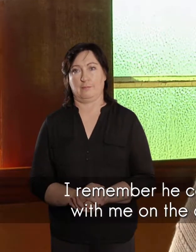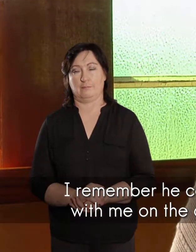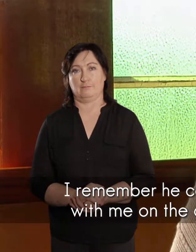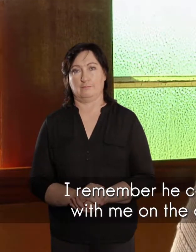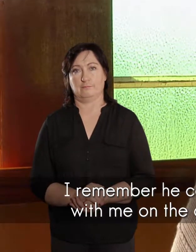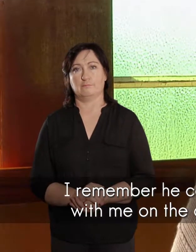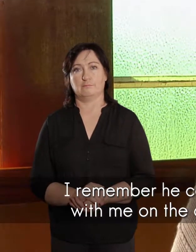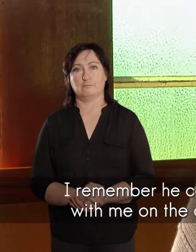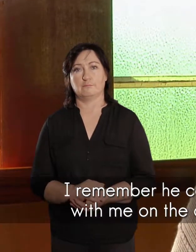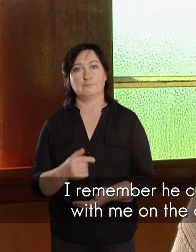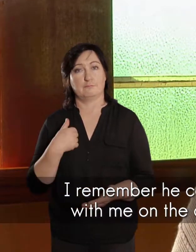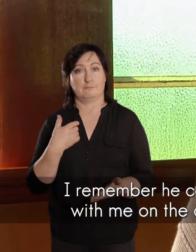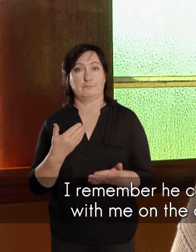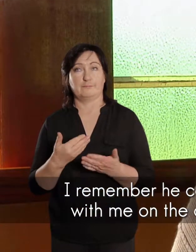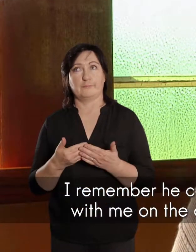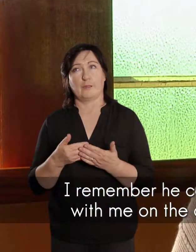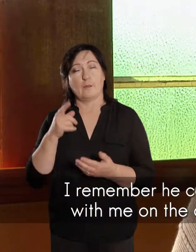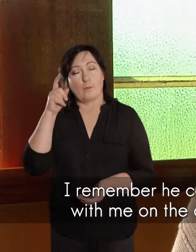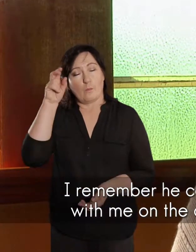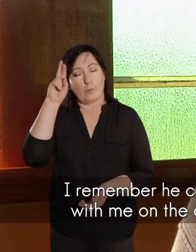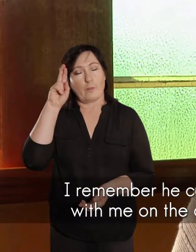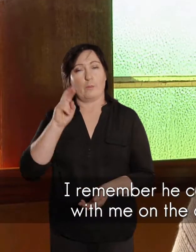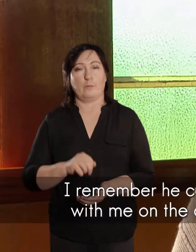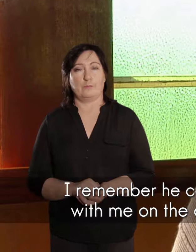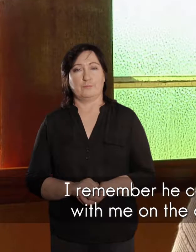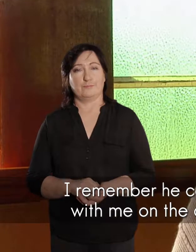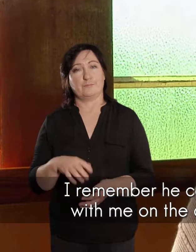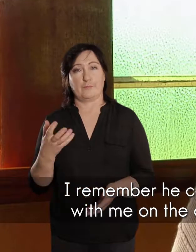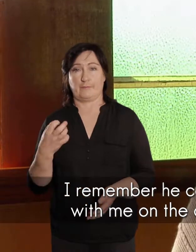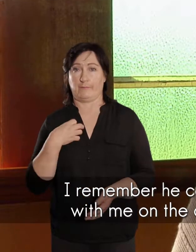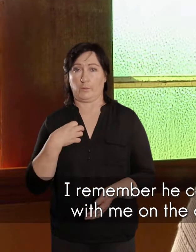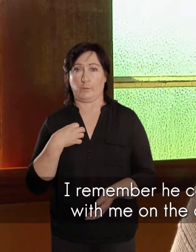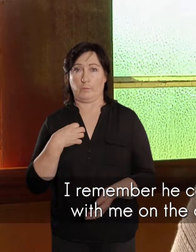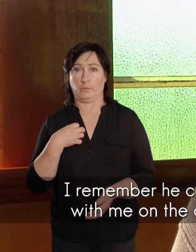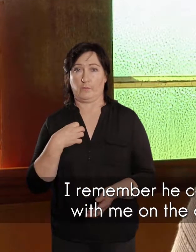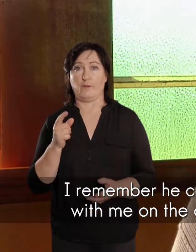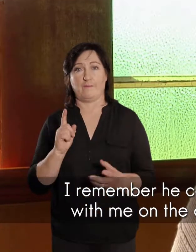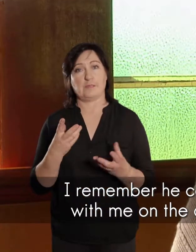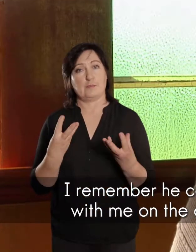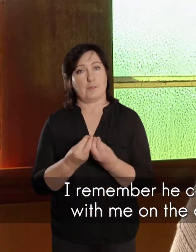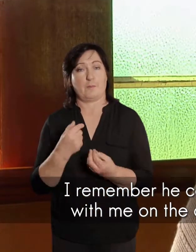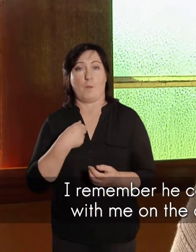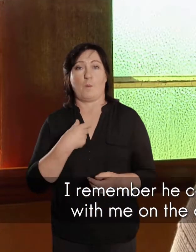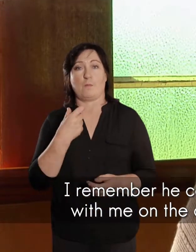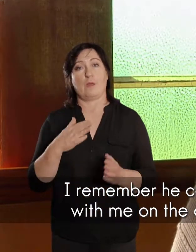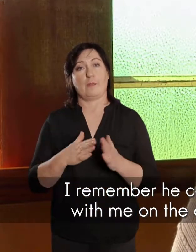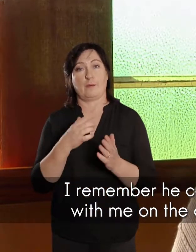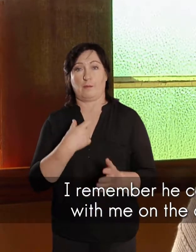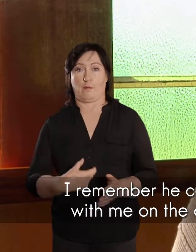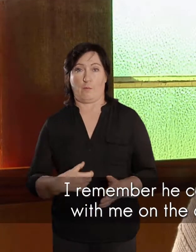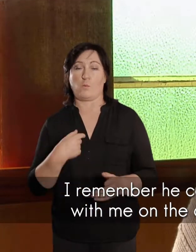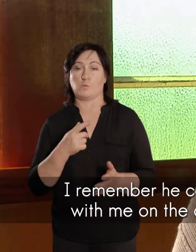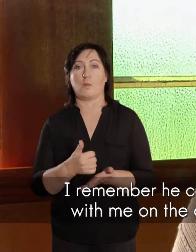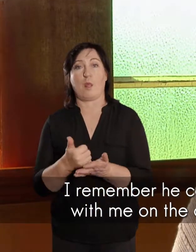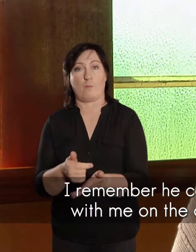En hy kan onthou, het van my en Margaret, wat samen met die kerkred was, kom haal, wat ons kan wagen